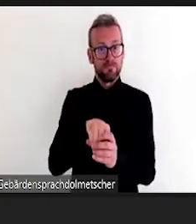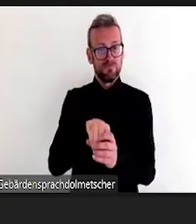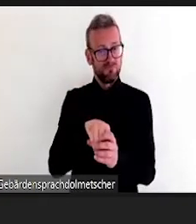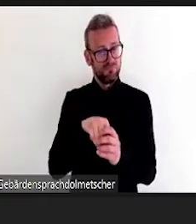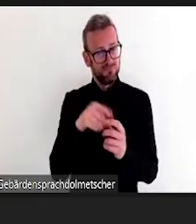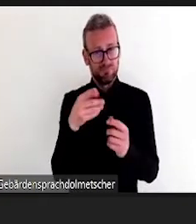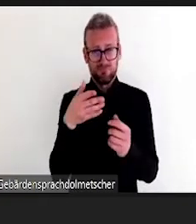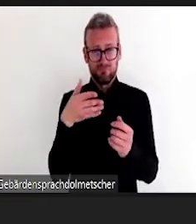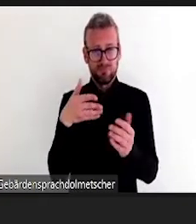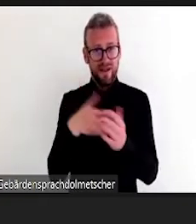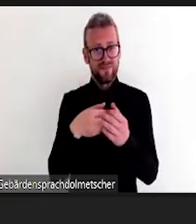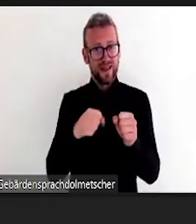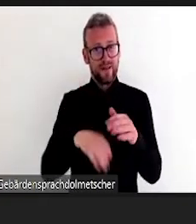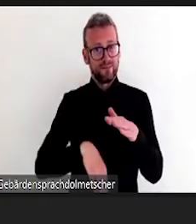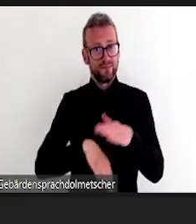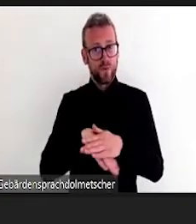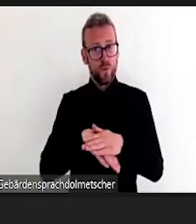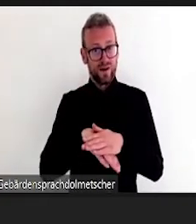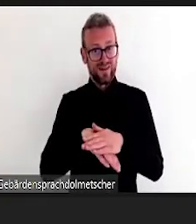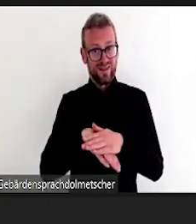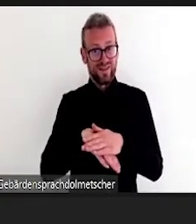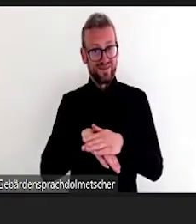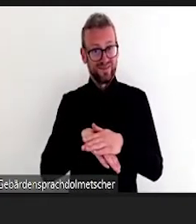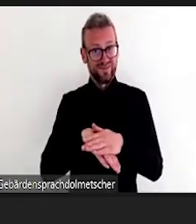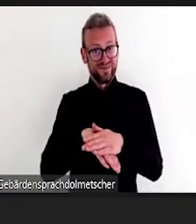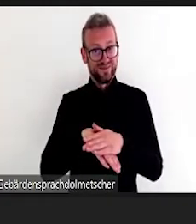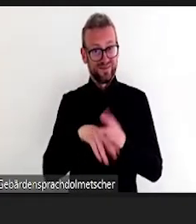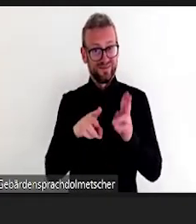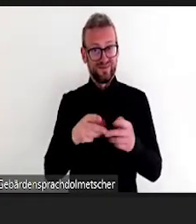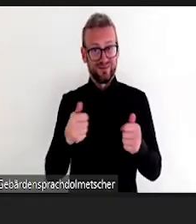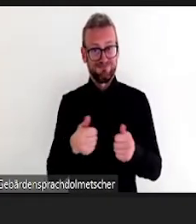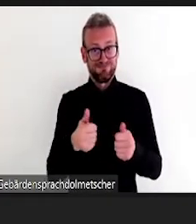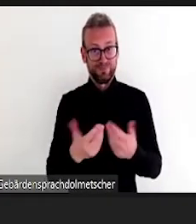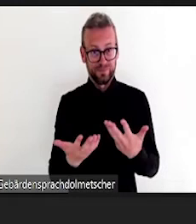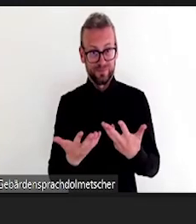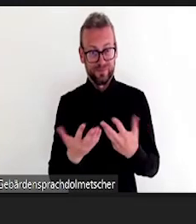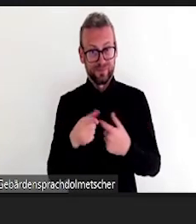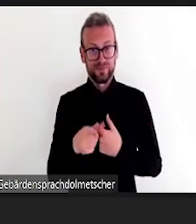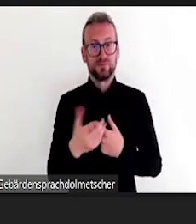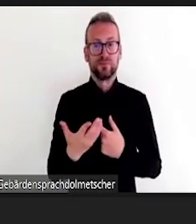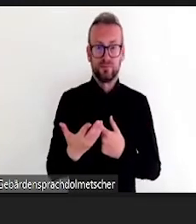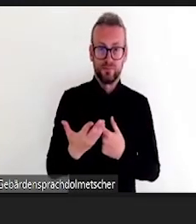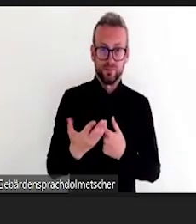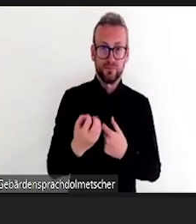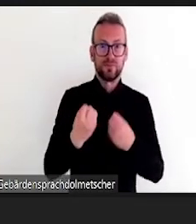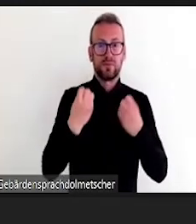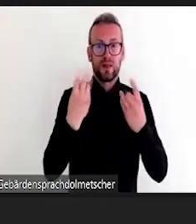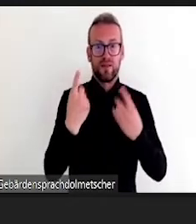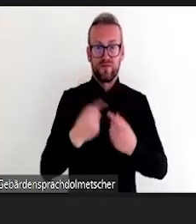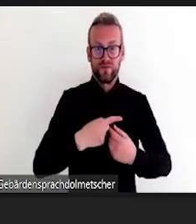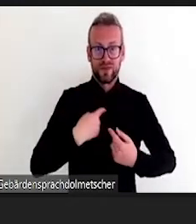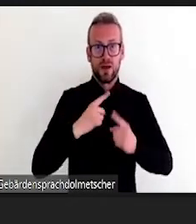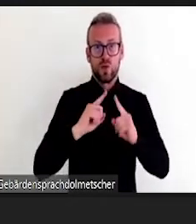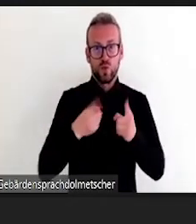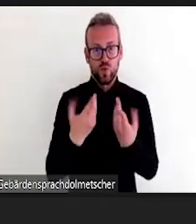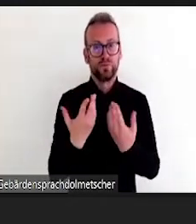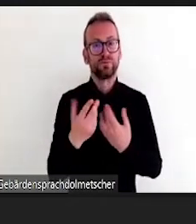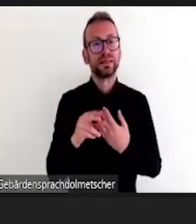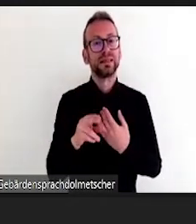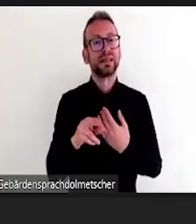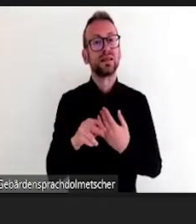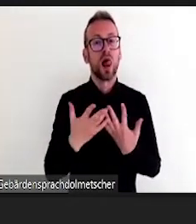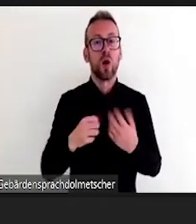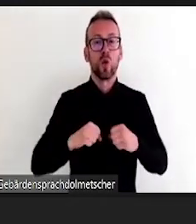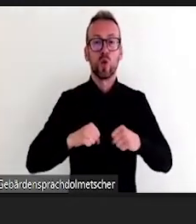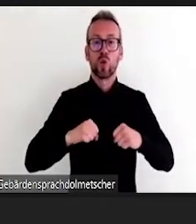erst letztens wieder eine Präsenzveranstaltung und habe ganz klassisch mit Papierkärtchen ein Brainstorming gesammelt,